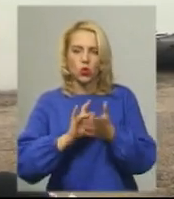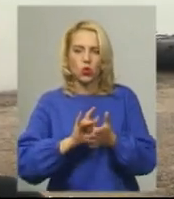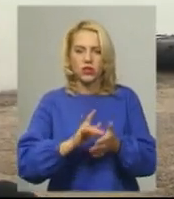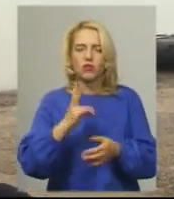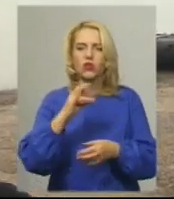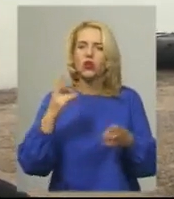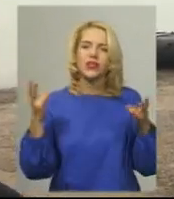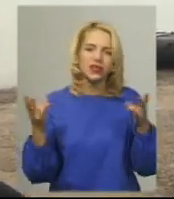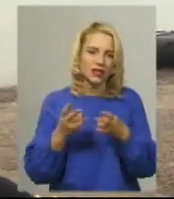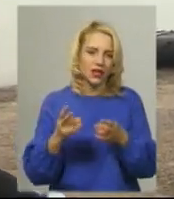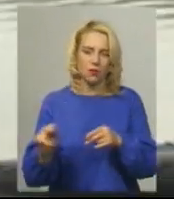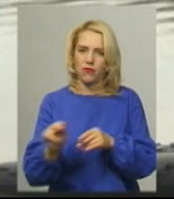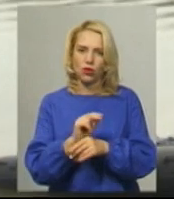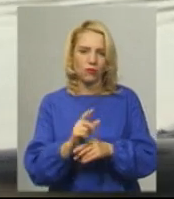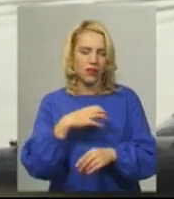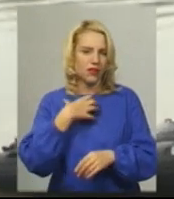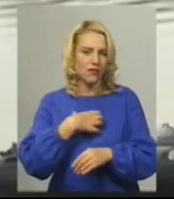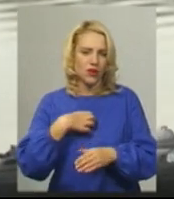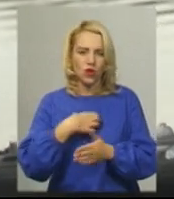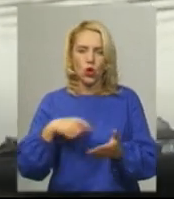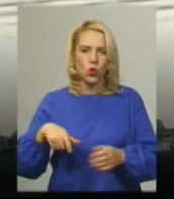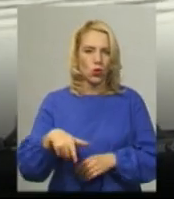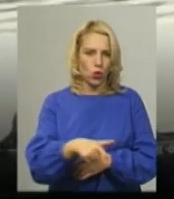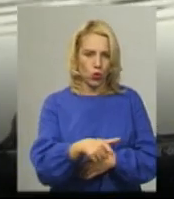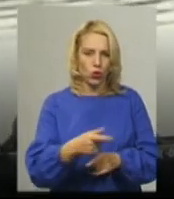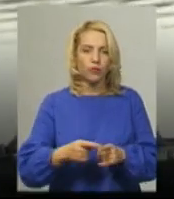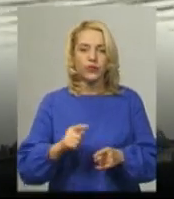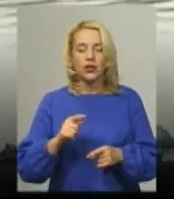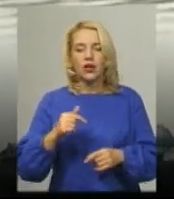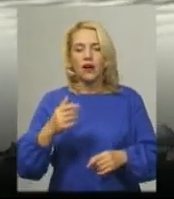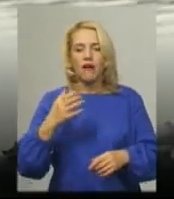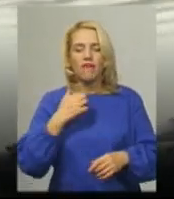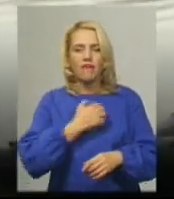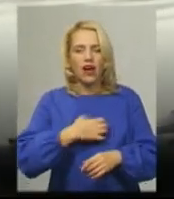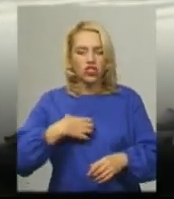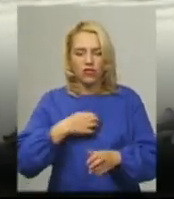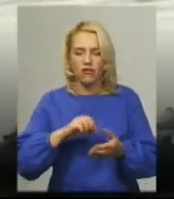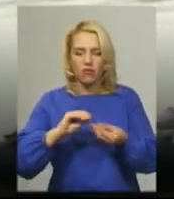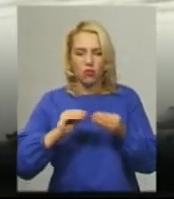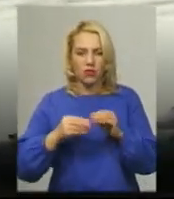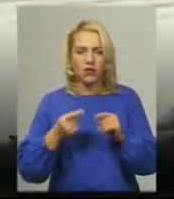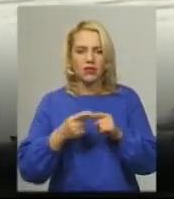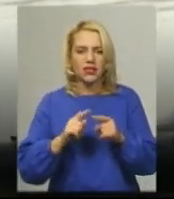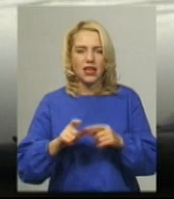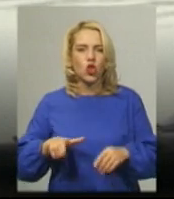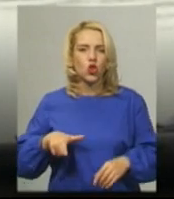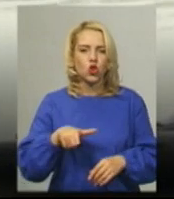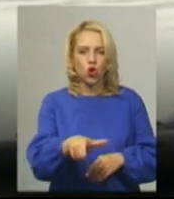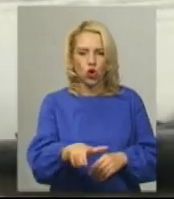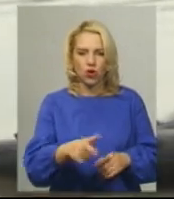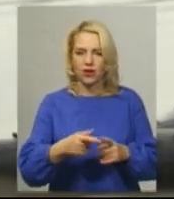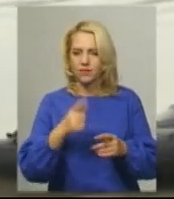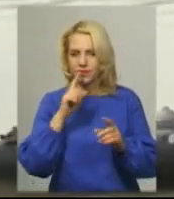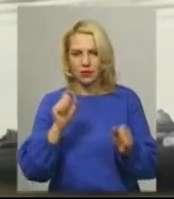зеленої садиби Наталія Фартушняк. В нас є велика проблема – це є дорога, дорога, яка можна назвати її